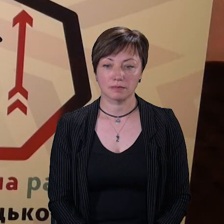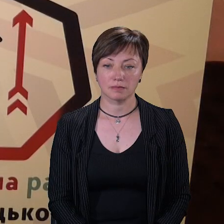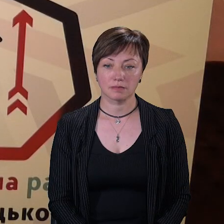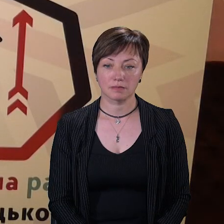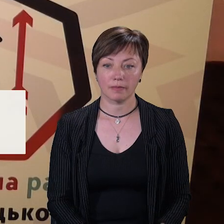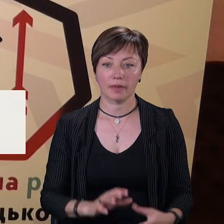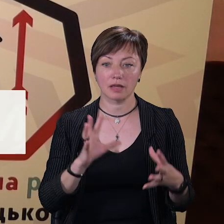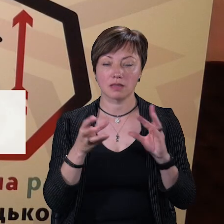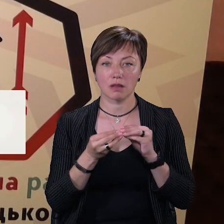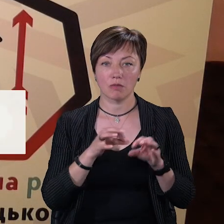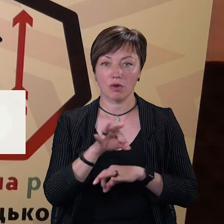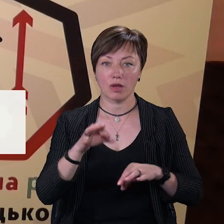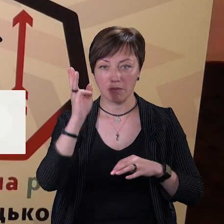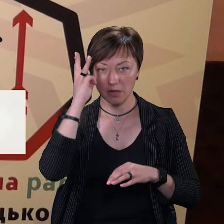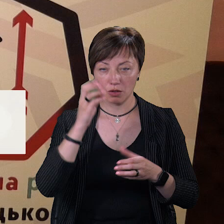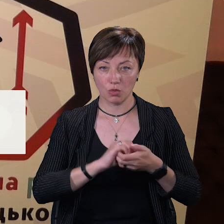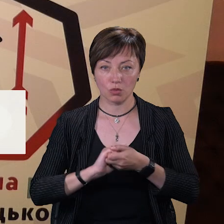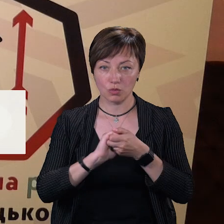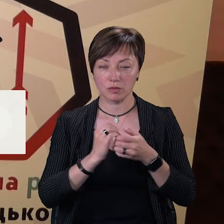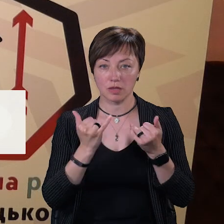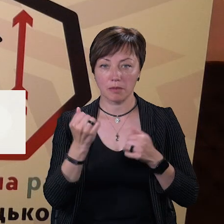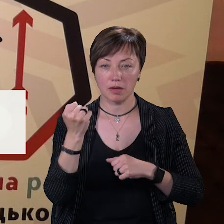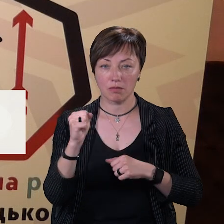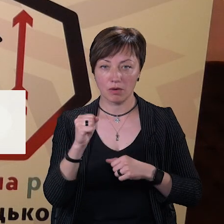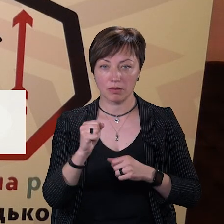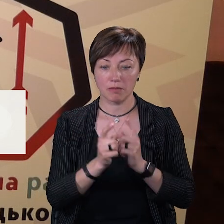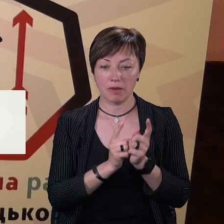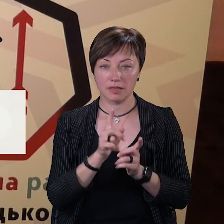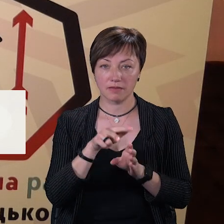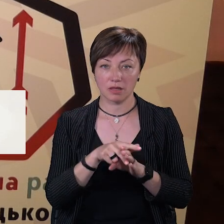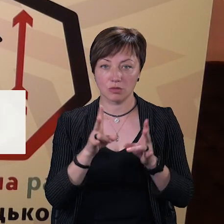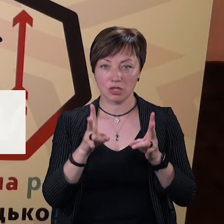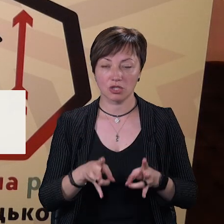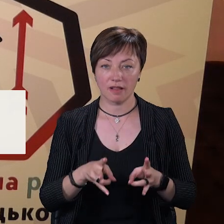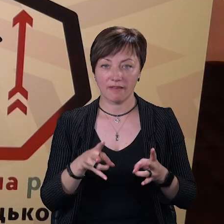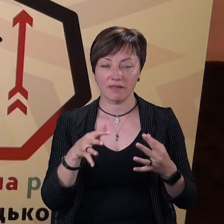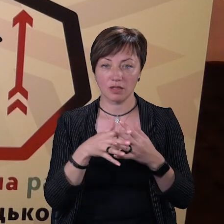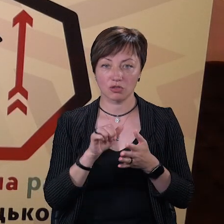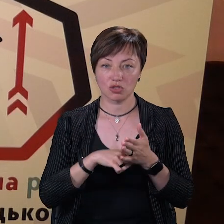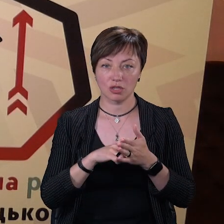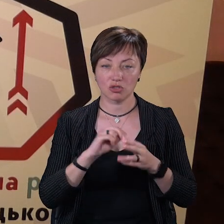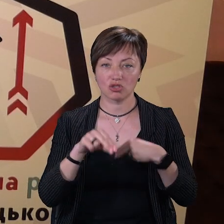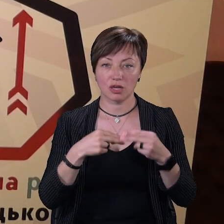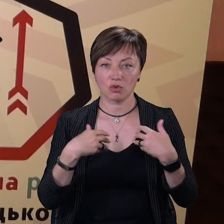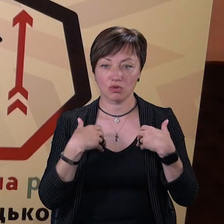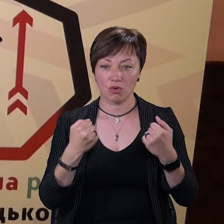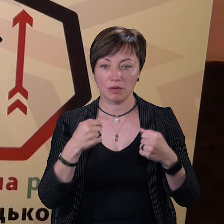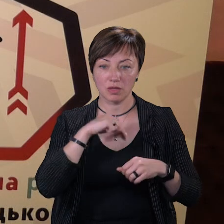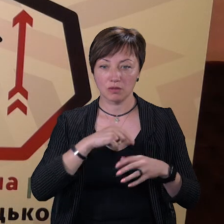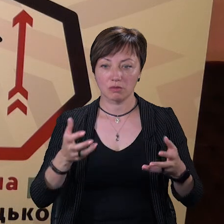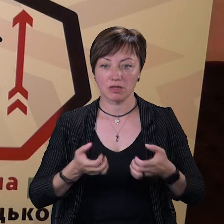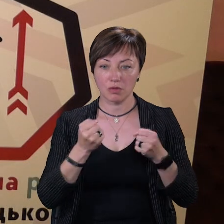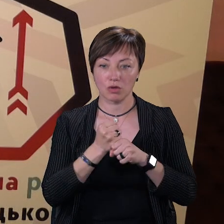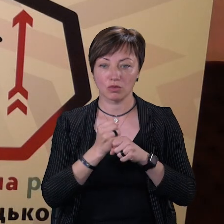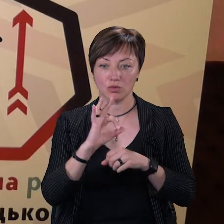Загалом проєкт «Хмельницький. Гуртуємося задля перемоги», перезавантаження постраждалих від війни через оздоровчу психологічну підтримку та